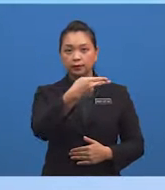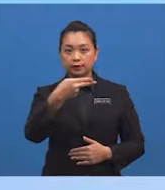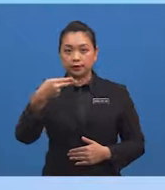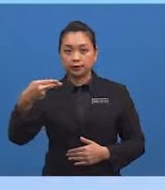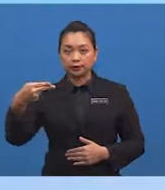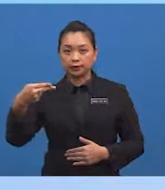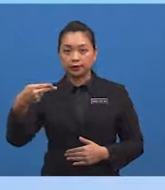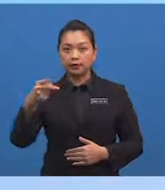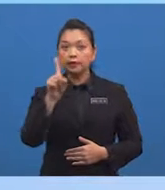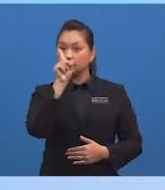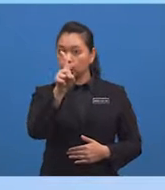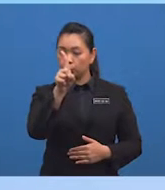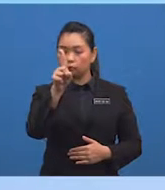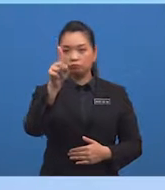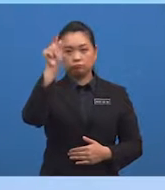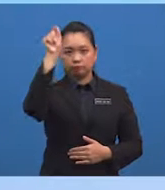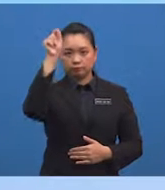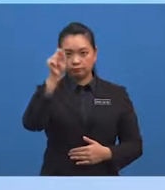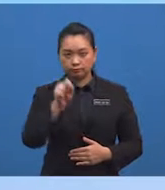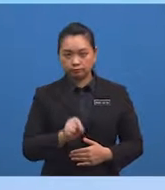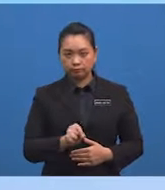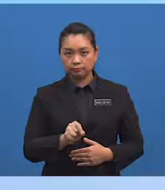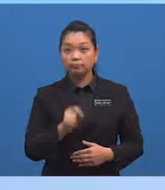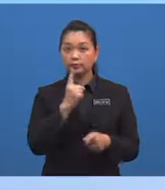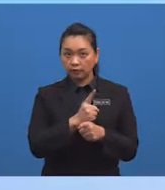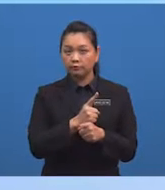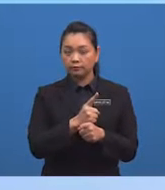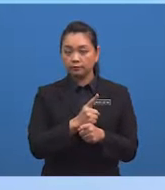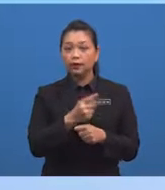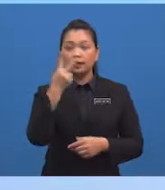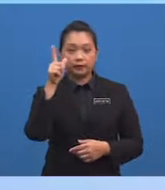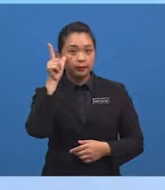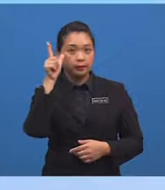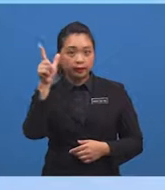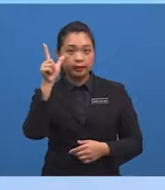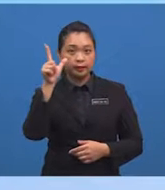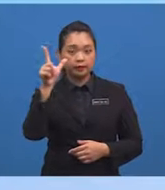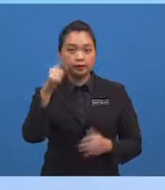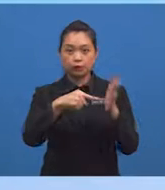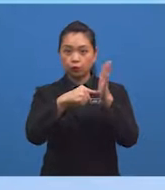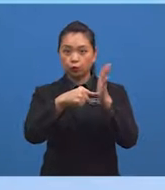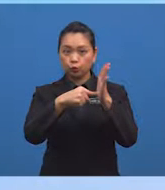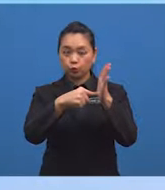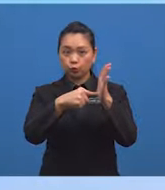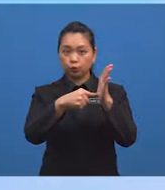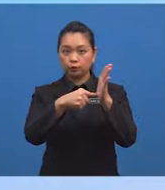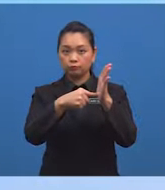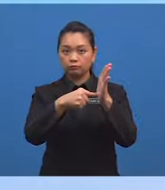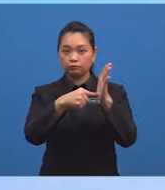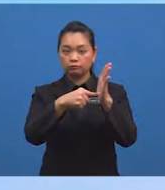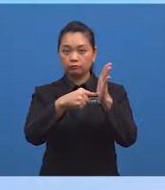selari dan satu garis rentas lintang Perhatikan anak panah yang ditunjukkan